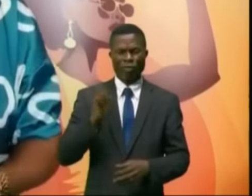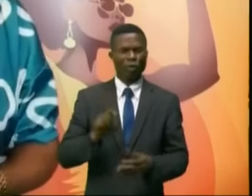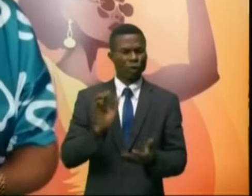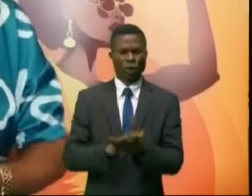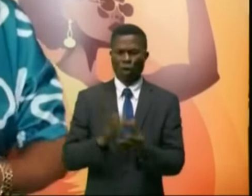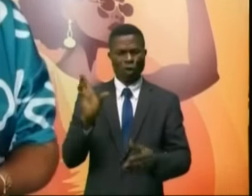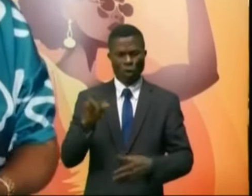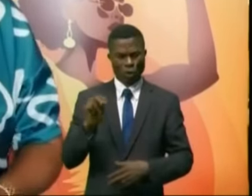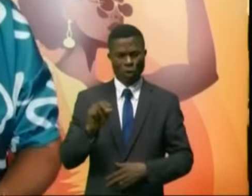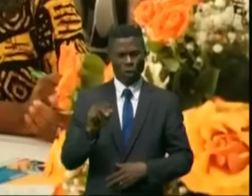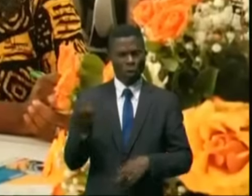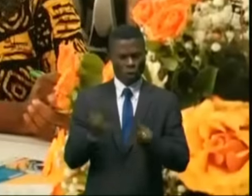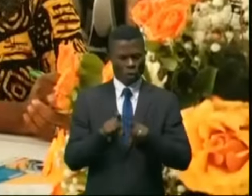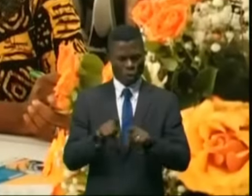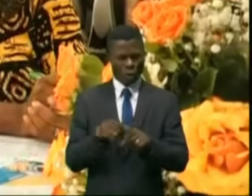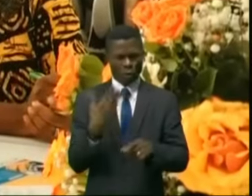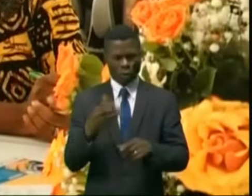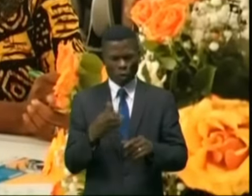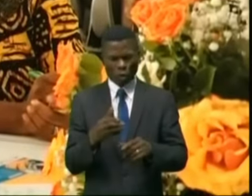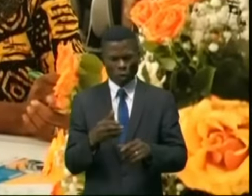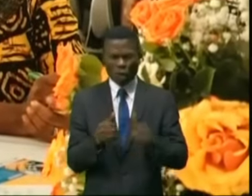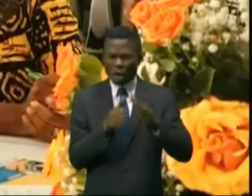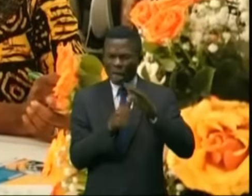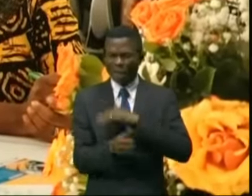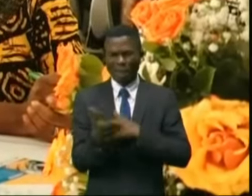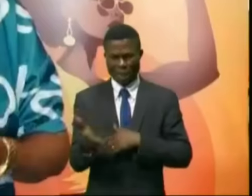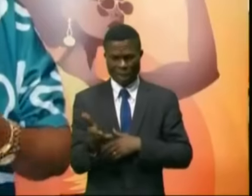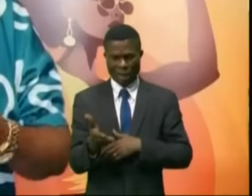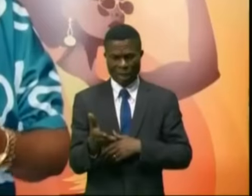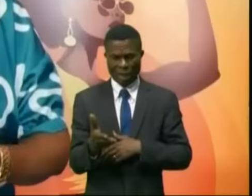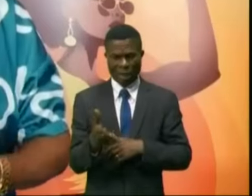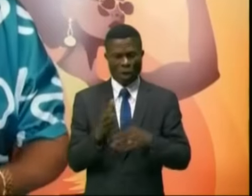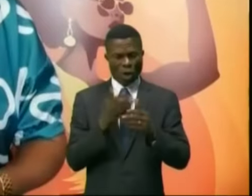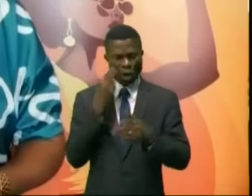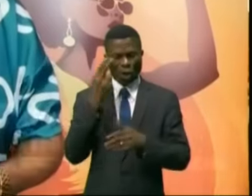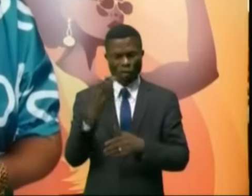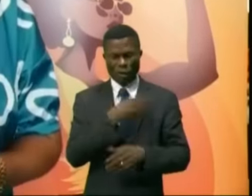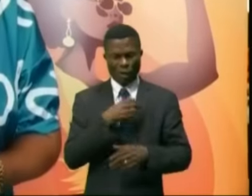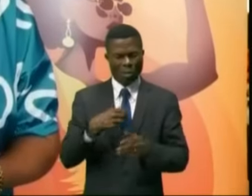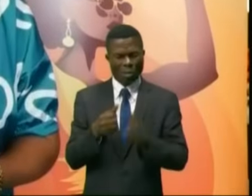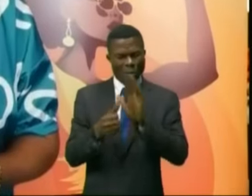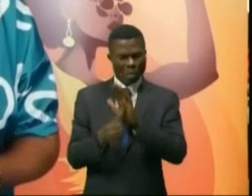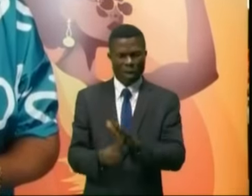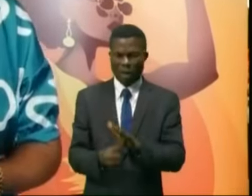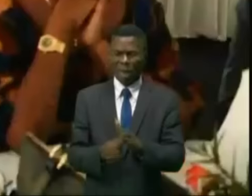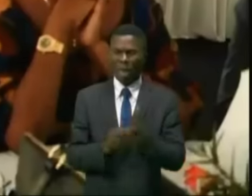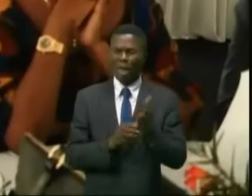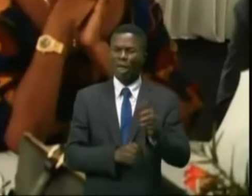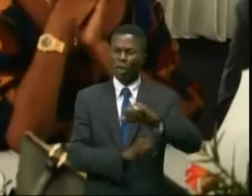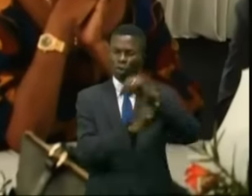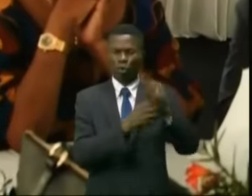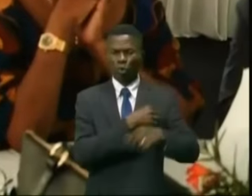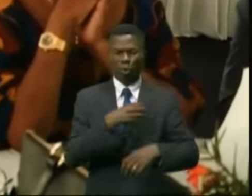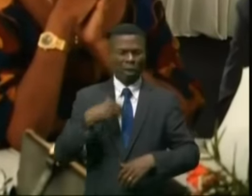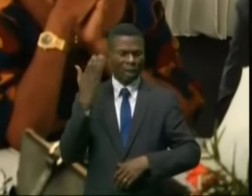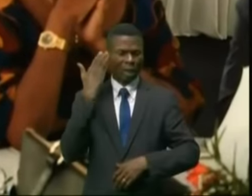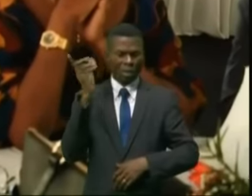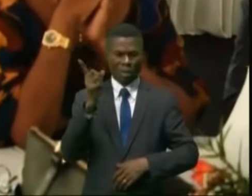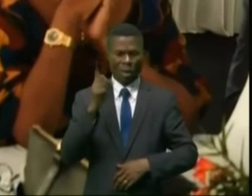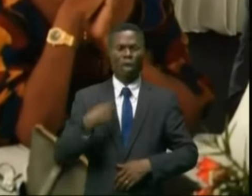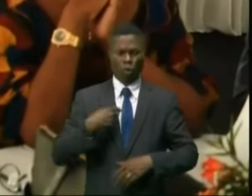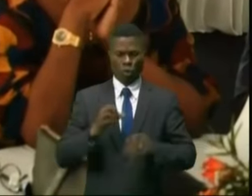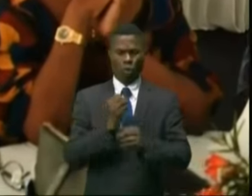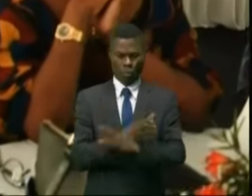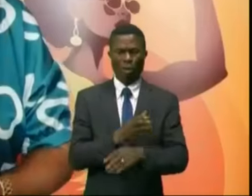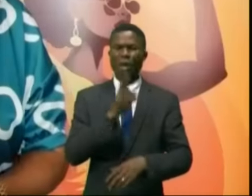Non, c'est comme si on avait quelque chose à prouver et qu'il y avait un regard sanctionnateur des hommes. Non, c'est pas ça. Et on peut vous prouver que nous sommes prêtes.